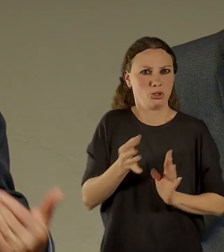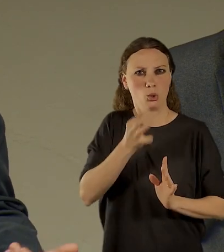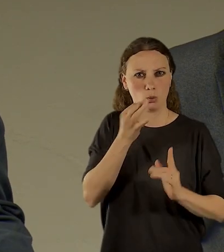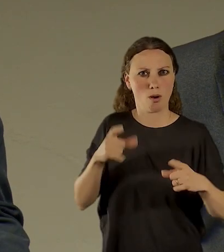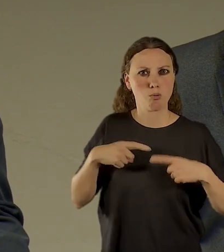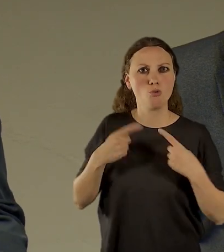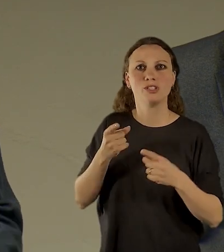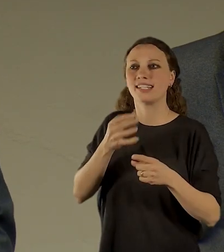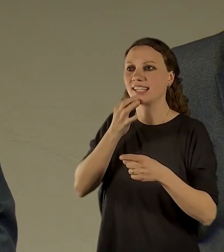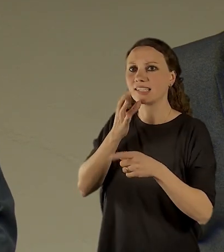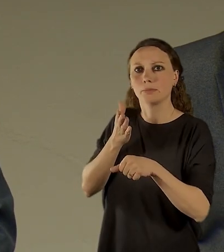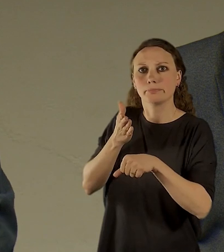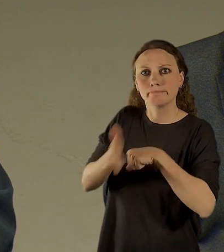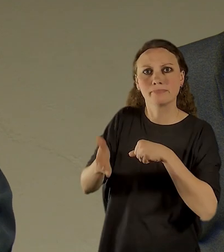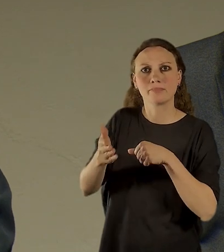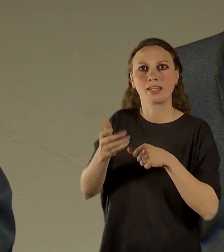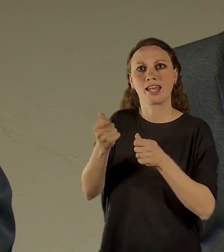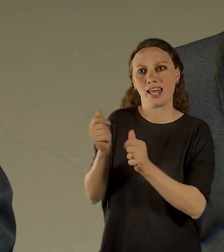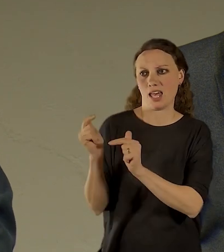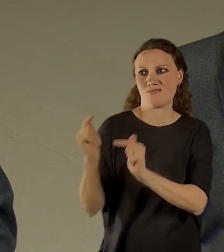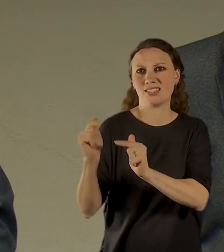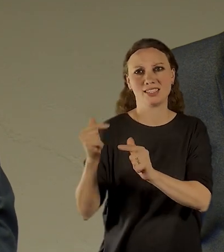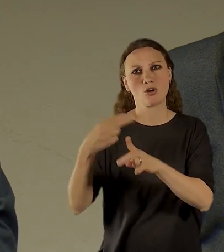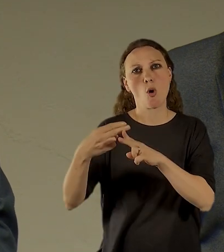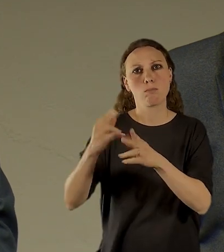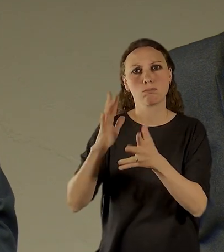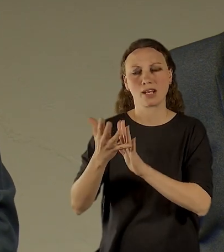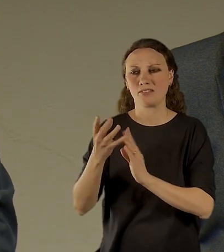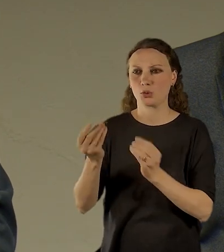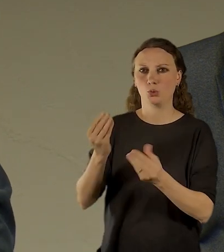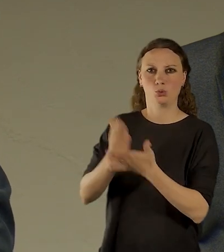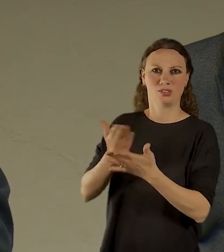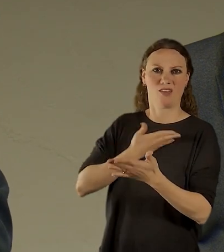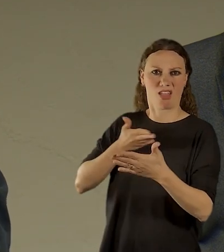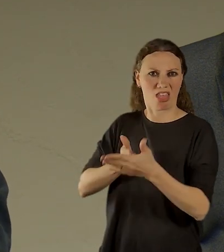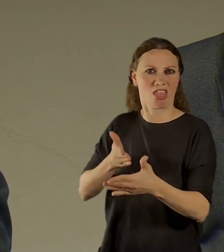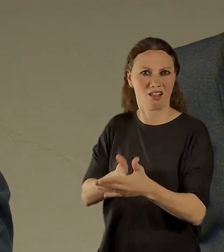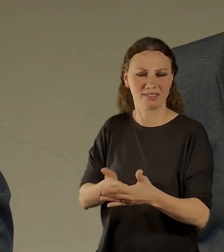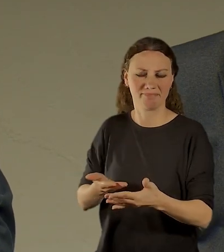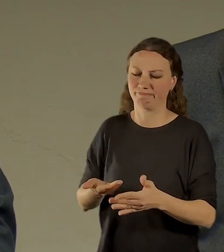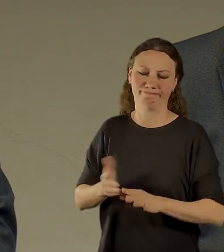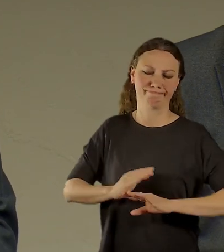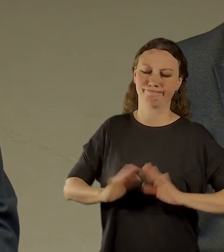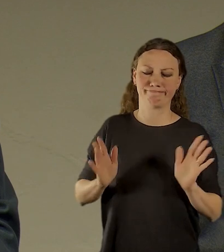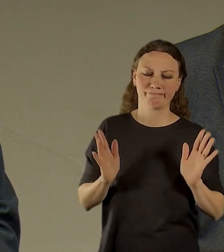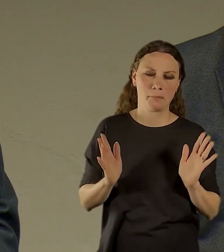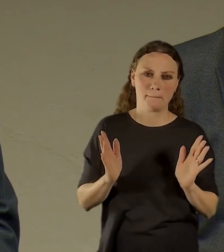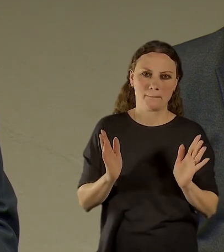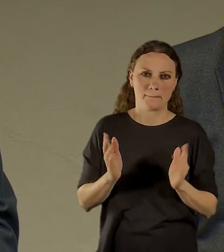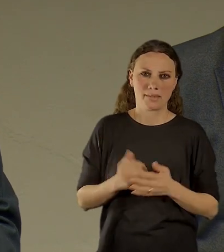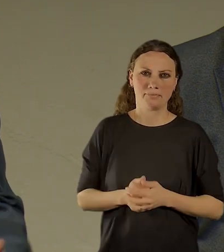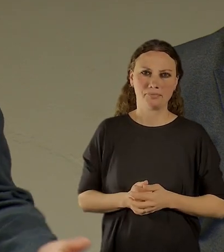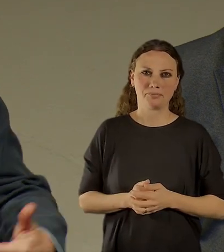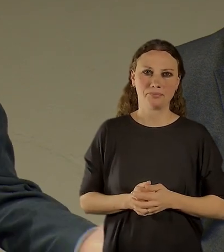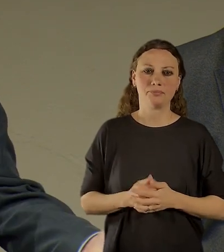nich výraznějším způsobem investovat. A když potom se muzeum, muzeum,